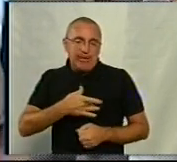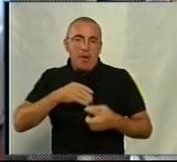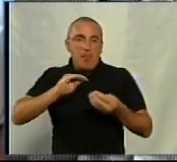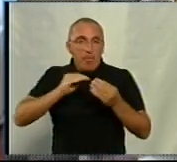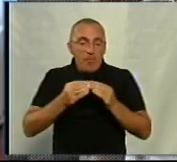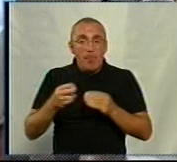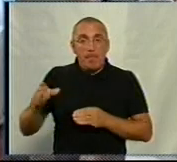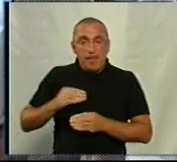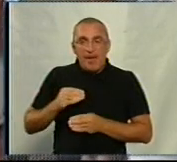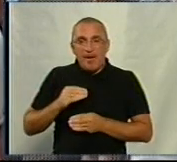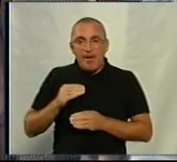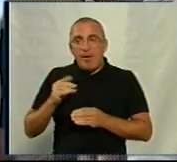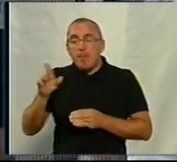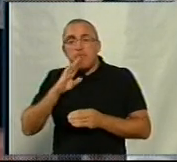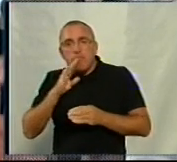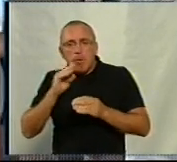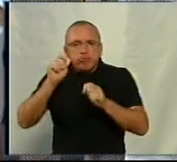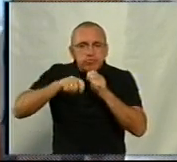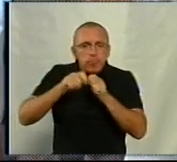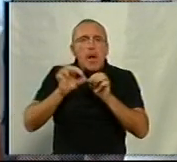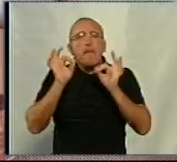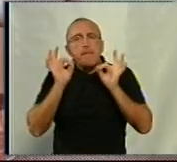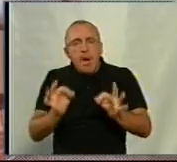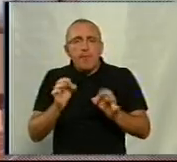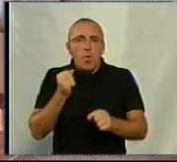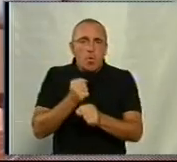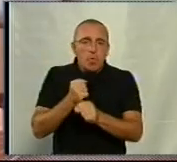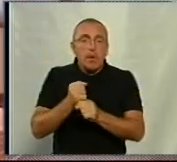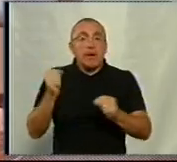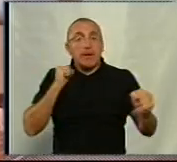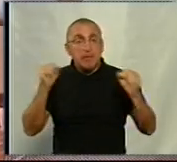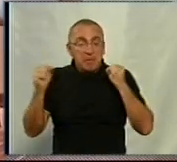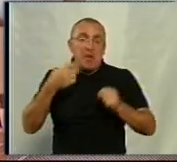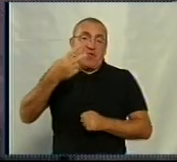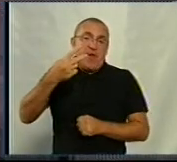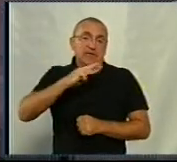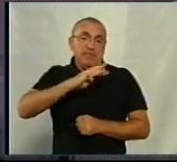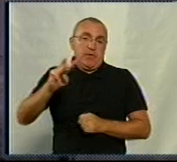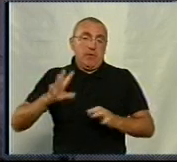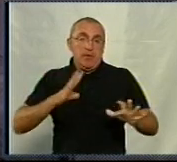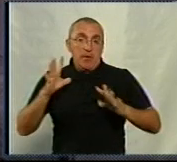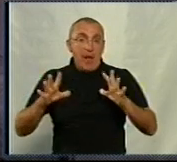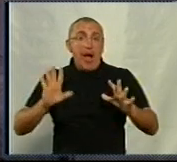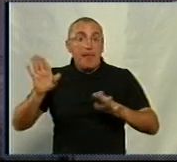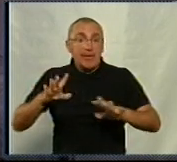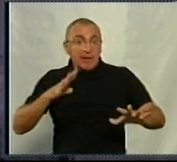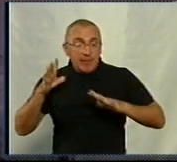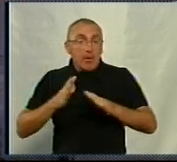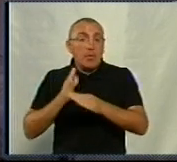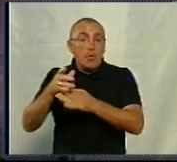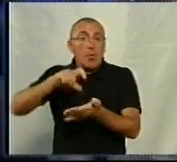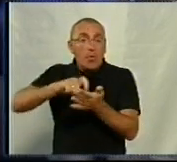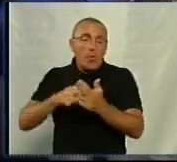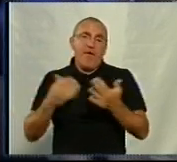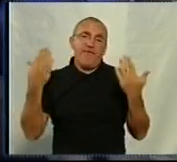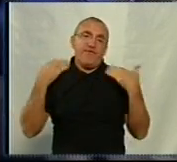нами наш гіблітолог займається, поки як це правильно робить. Тренування триває 20 хвилин. Після тренування заходять до кімнати